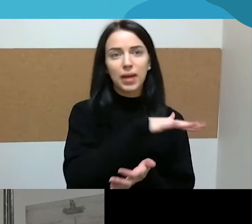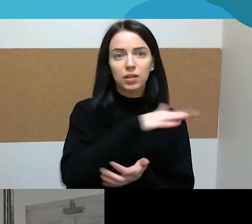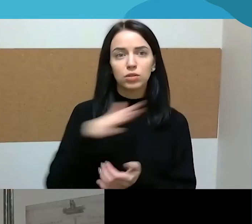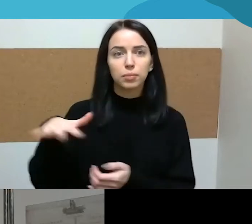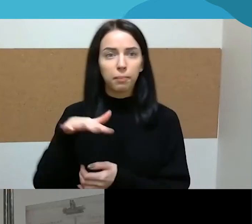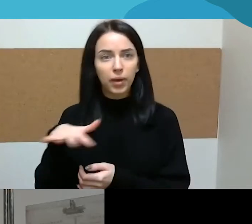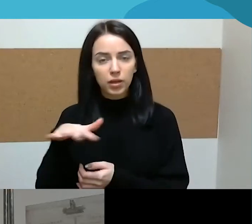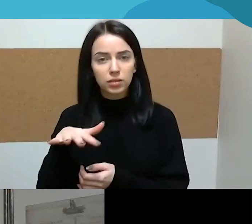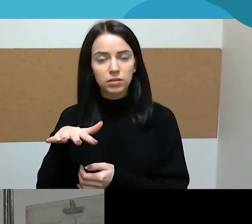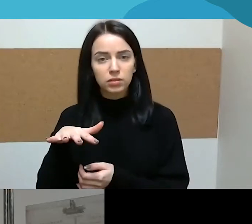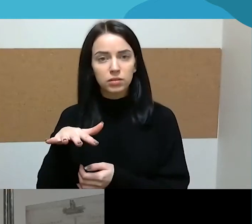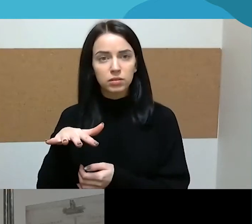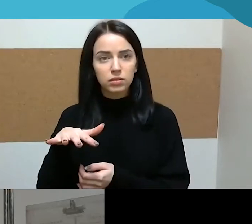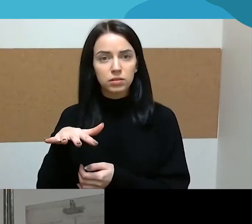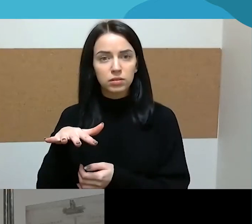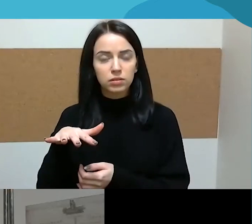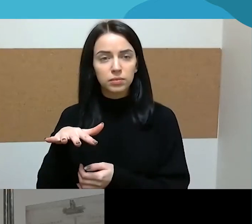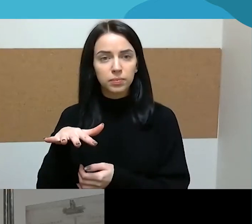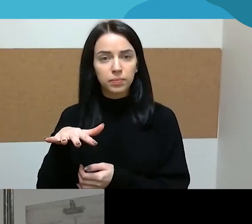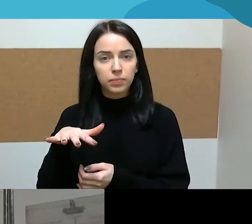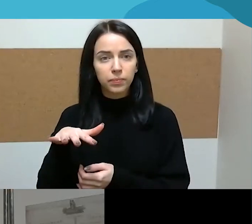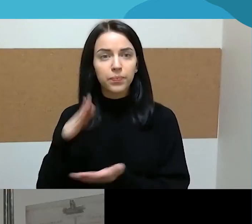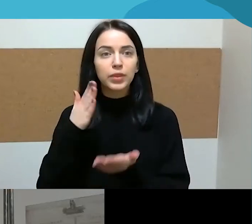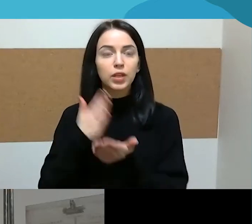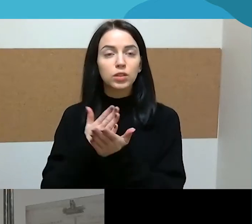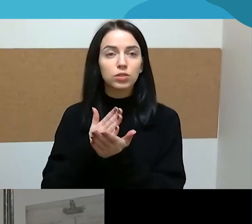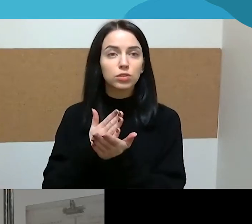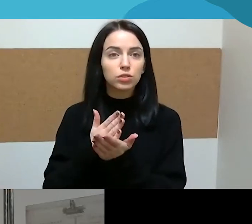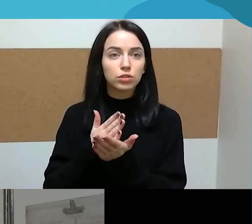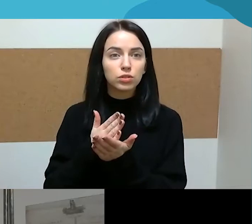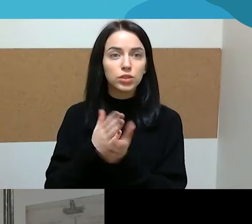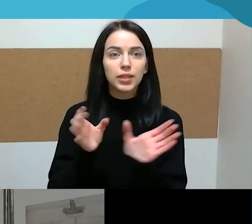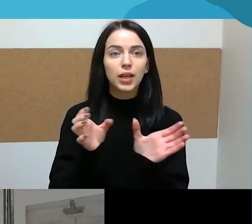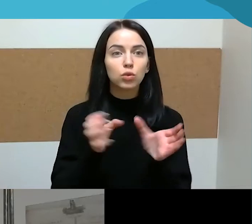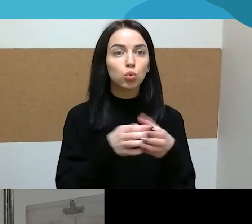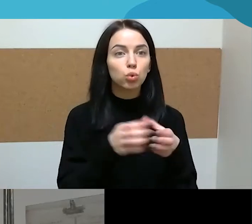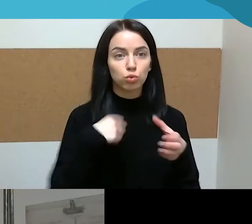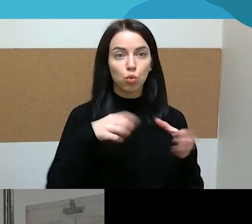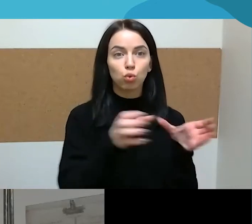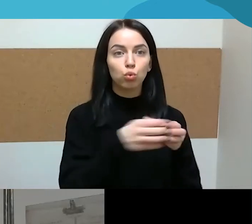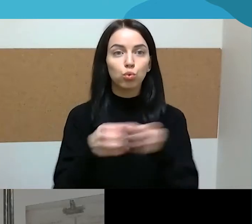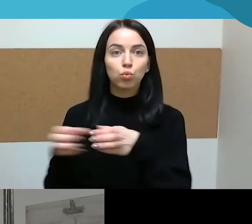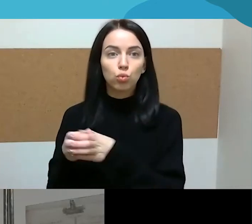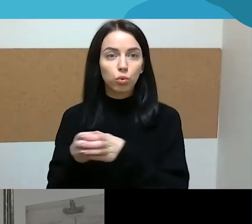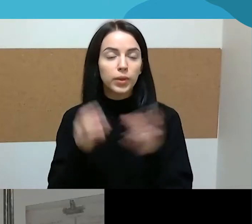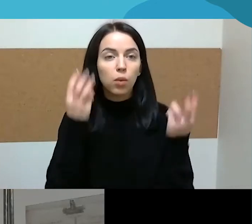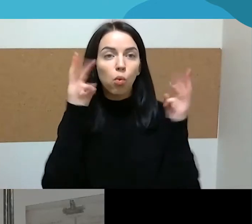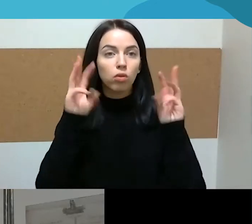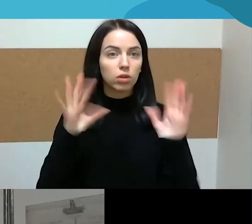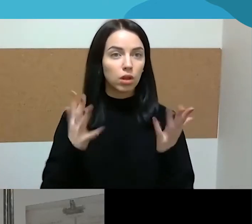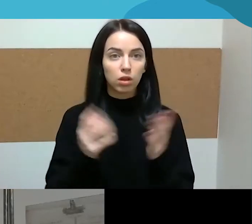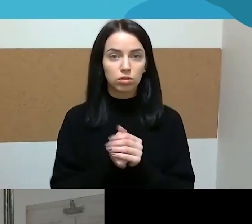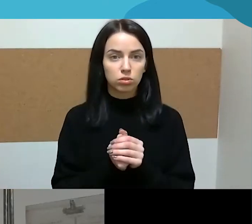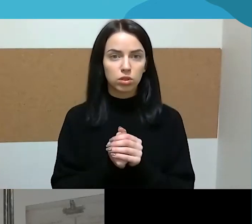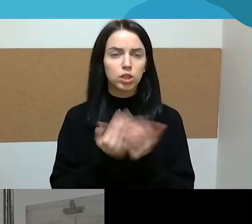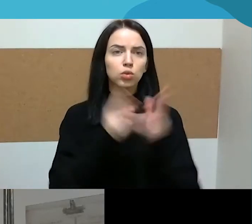pažengęs kažkokios tai žmonių grupės, kuriems, na, tai visiškai nėra kažkas, tai apie ką reikėtų